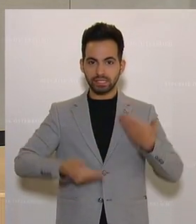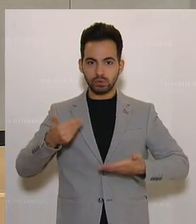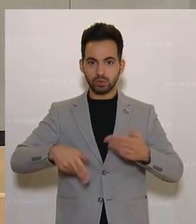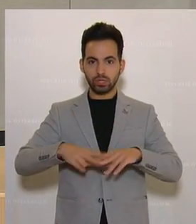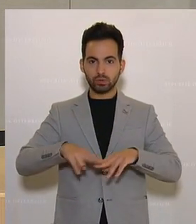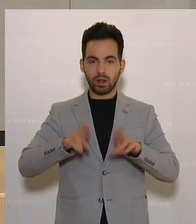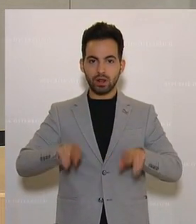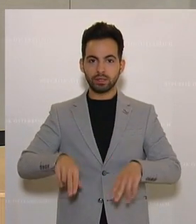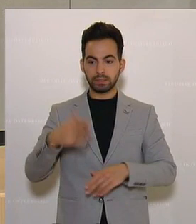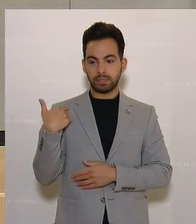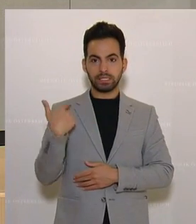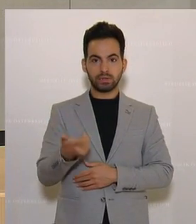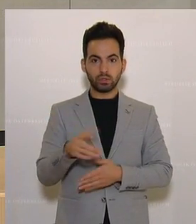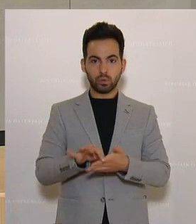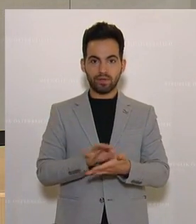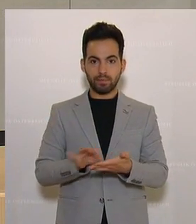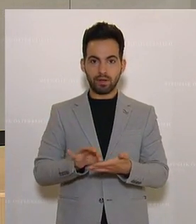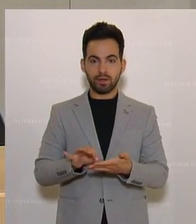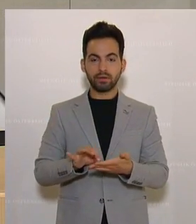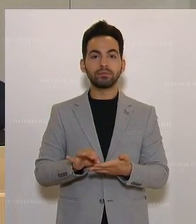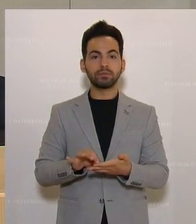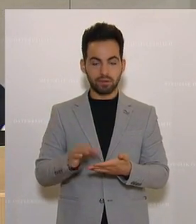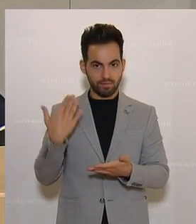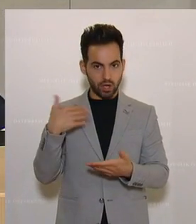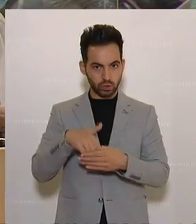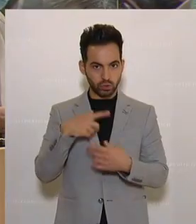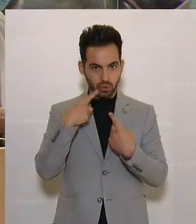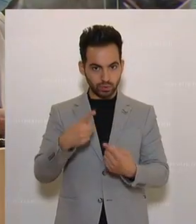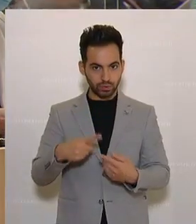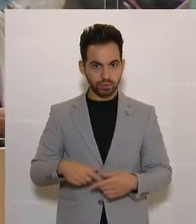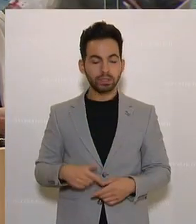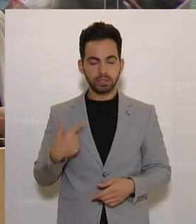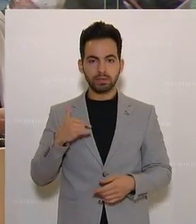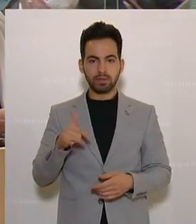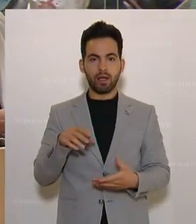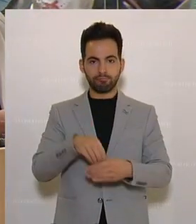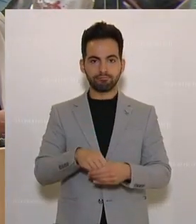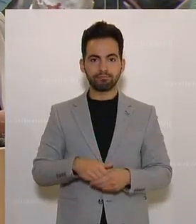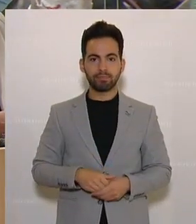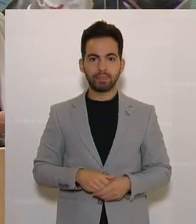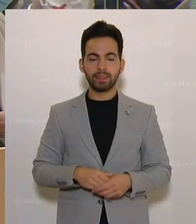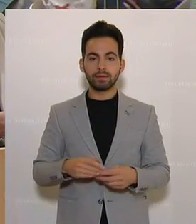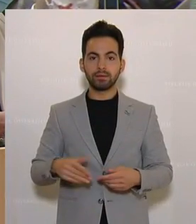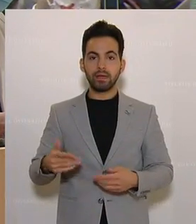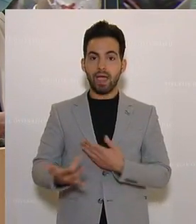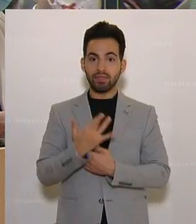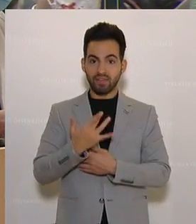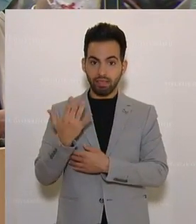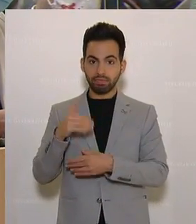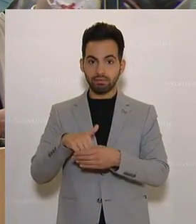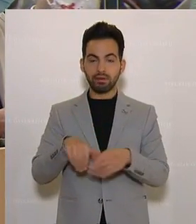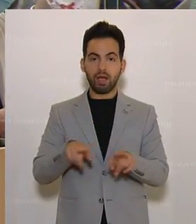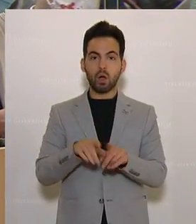Sitzung des Nationalrates am 20. November bekannt gegeben, bei den weiteren vorgebrachten Einwendungen